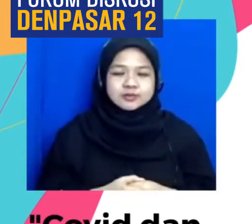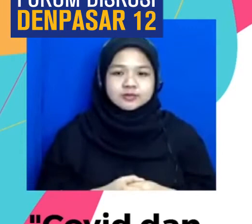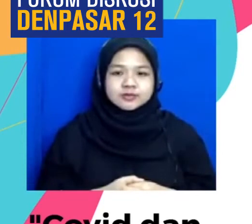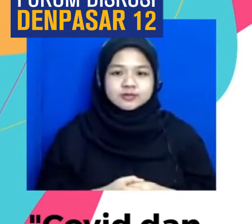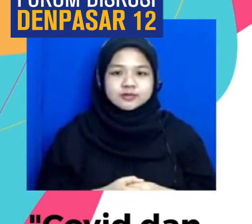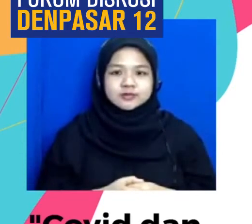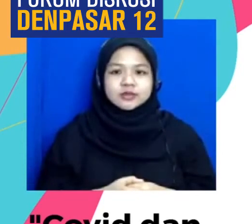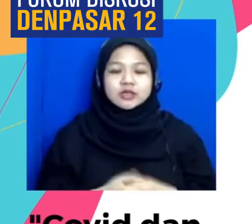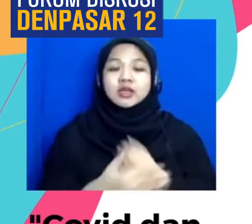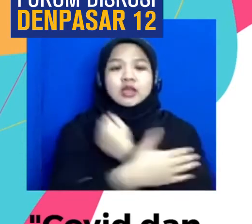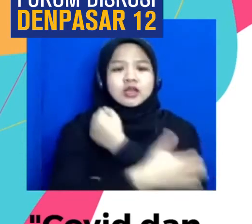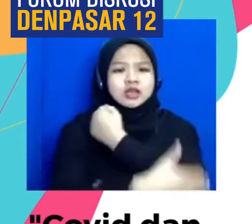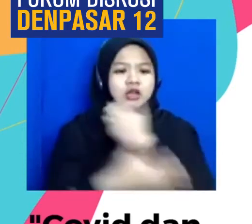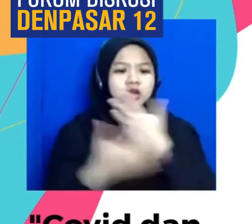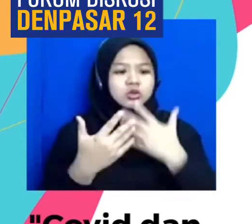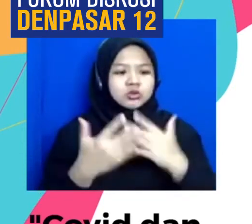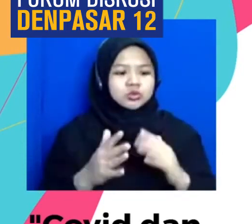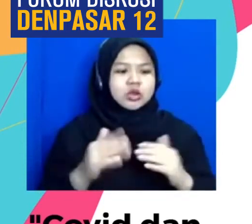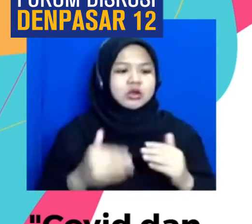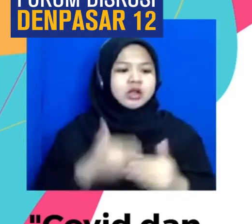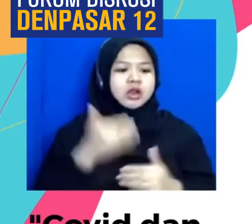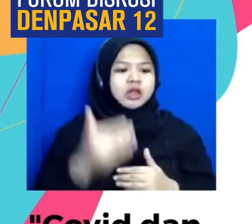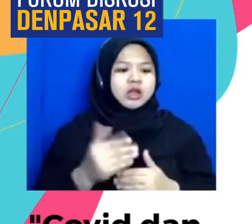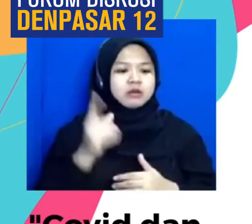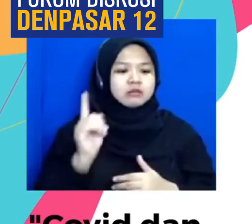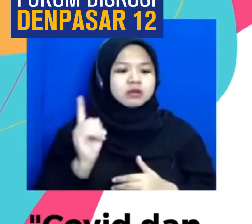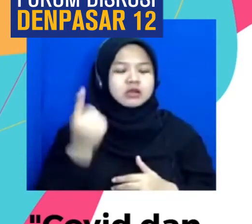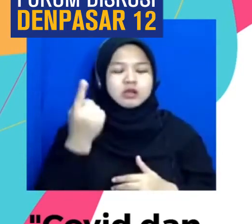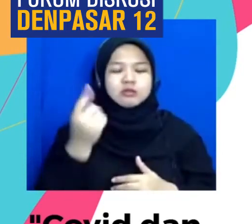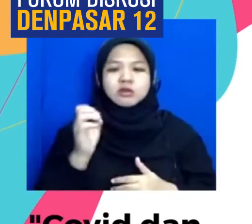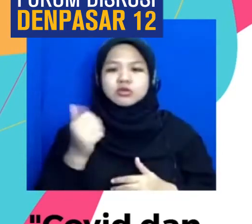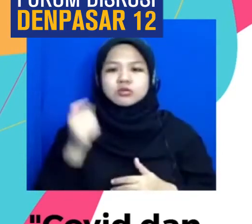Negara Sudah Melakukan Angka Pertama Menghilangkan Disk